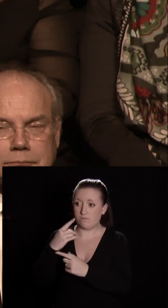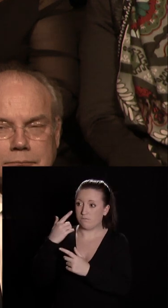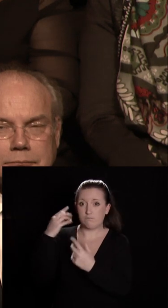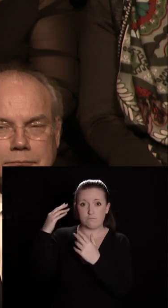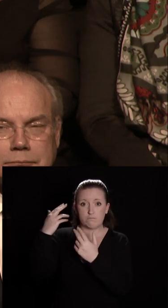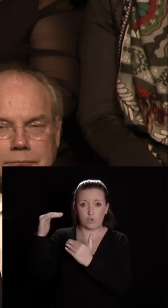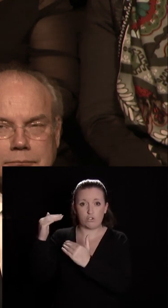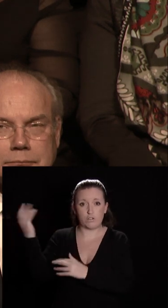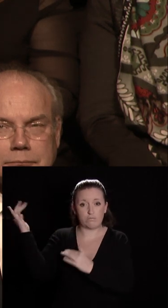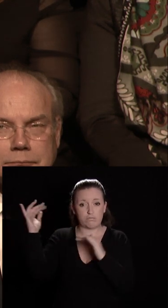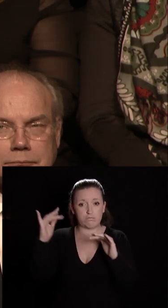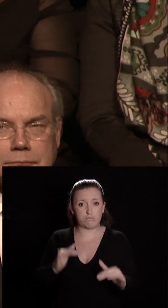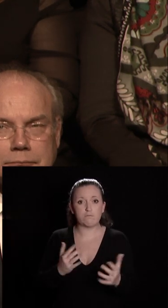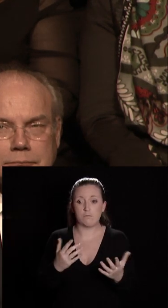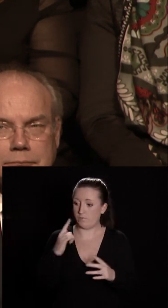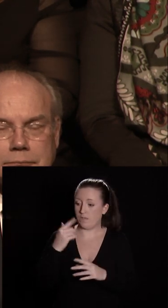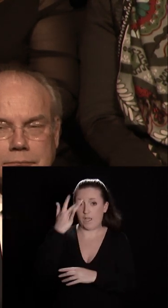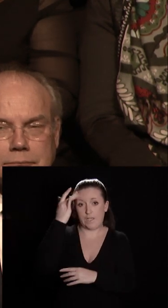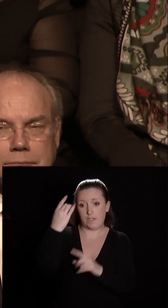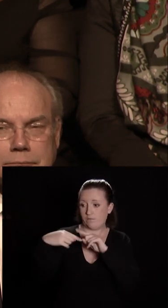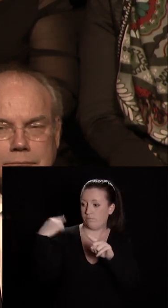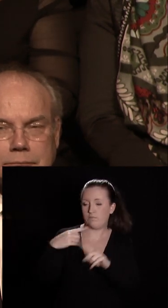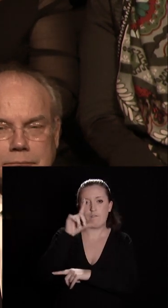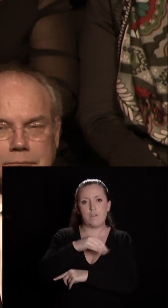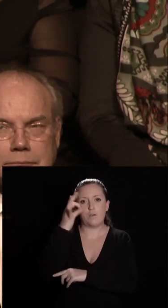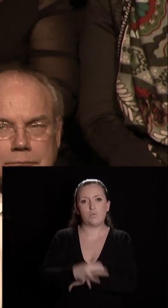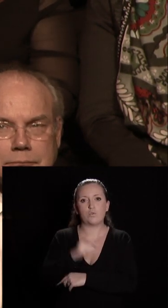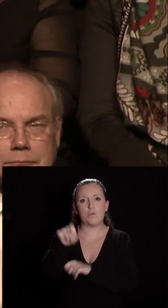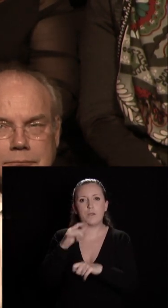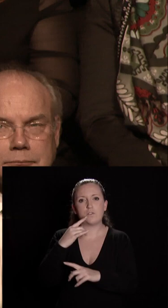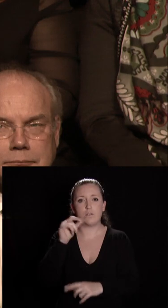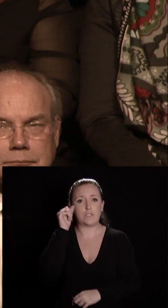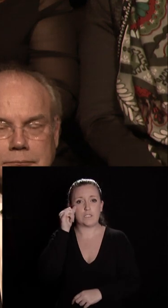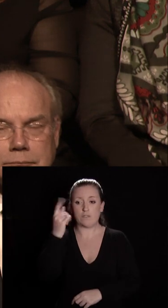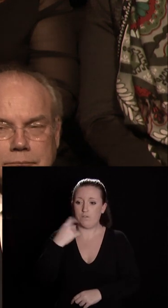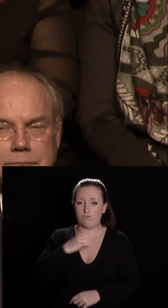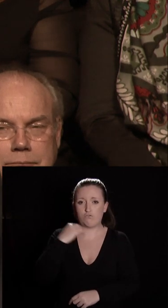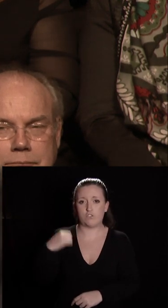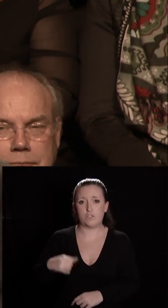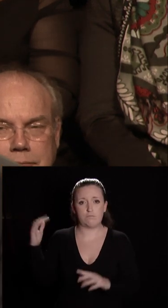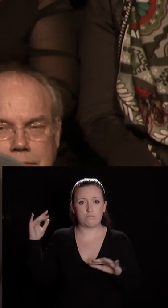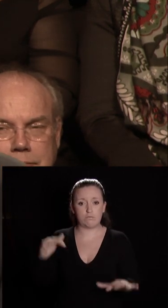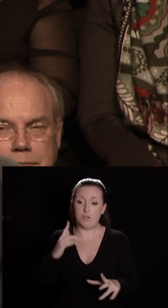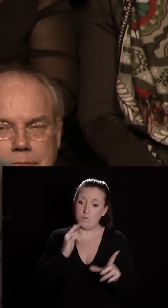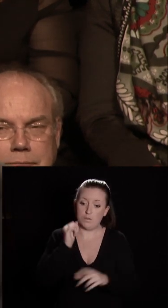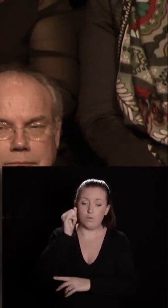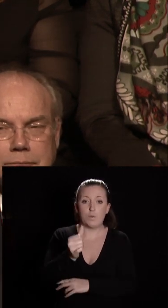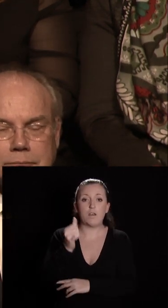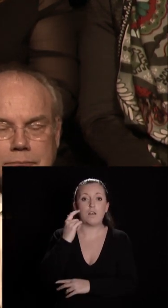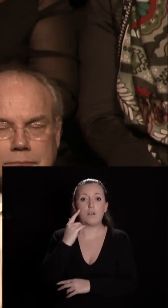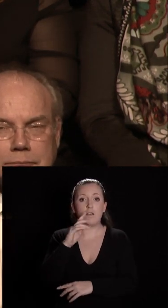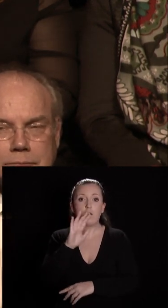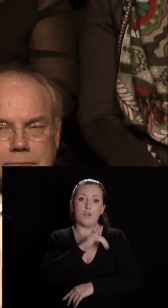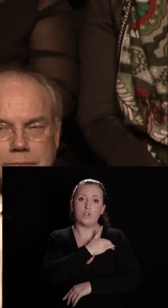Cet été nous avons connu une hausse de 20% du tourisme asiatique notamment chinois et pas plus tard que demain l'office du